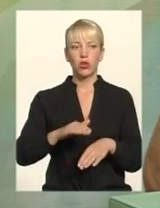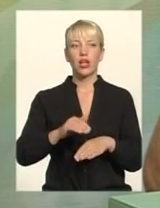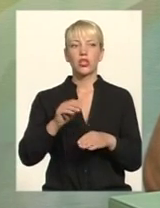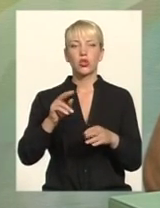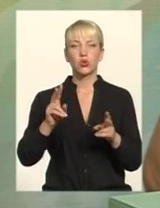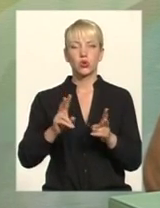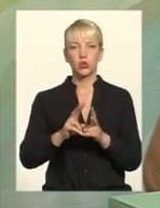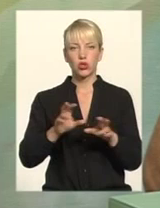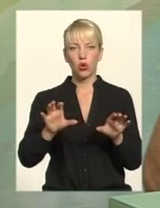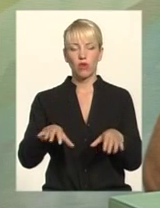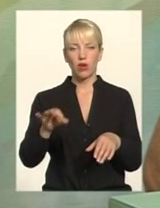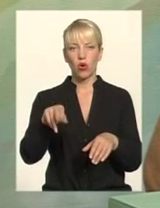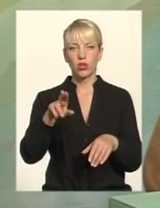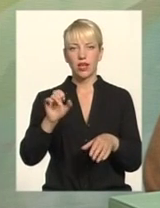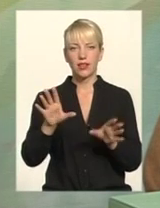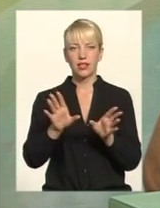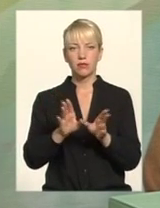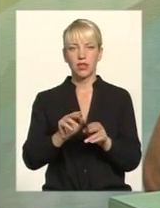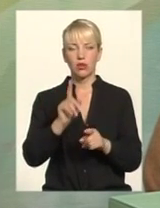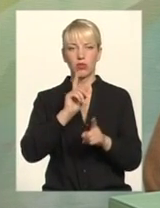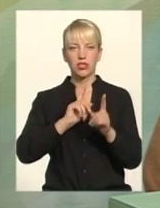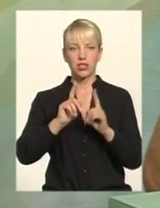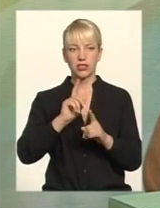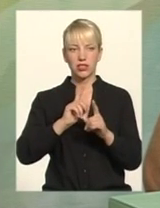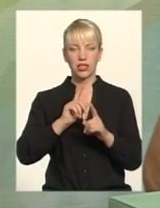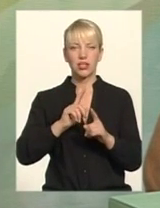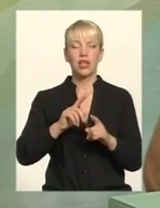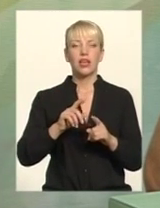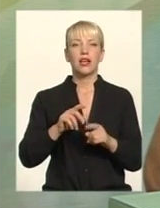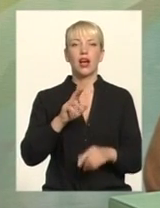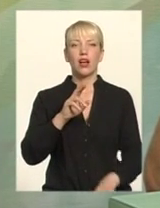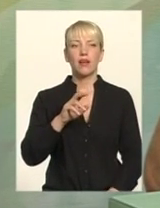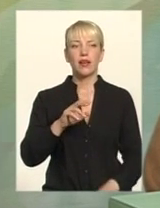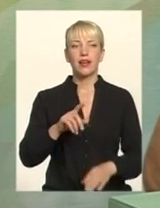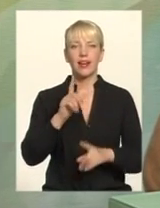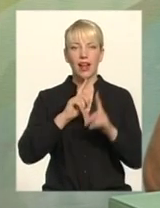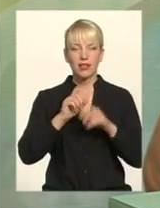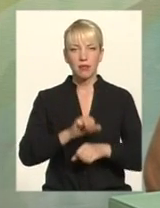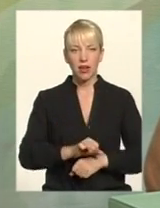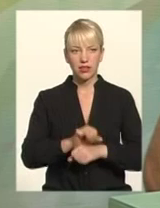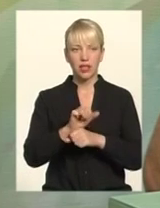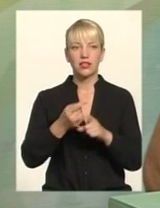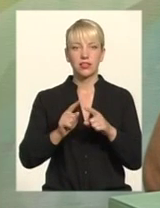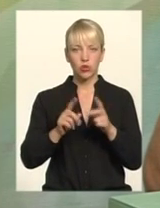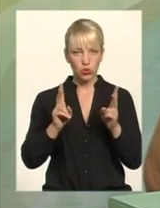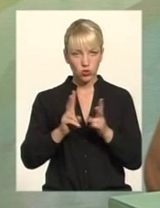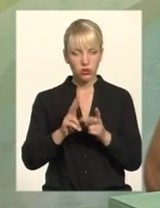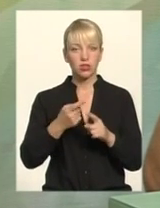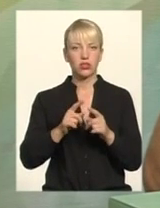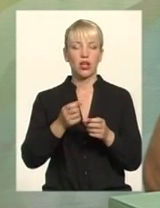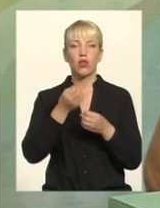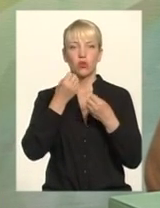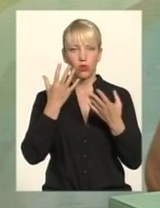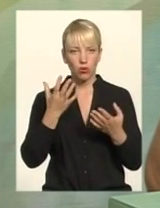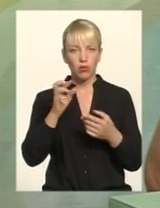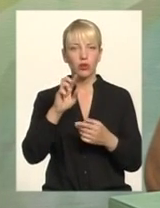ОДА на спільному засіданні громадської ради при ОДА та Ради Майдану Сам факт, зустріч, це добре, вона переносилась